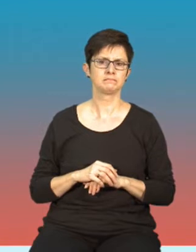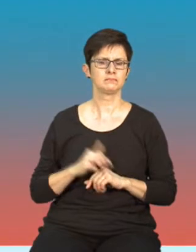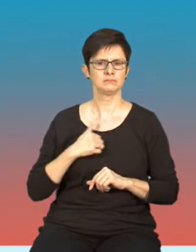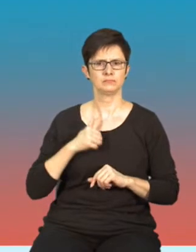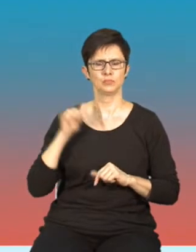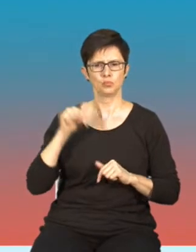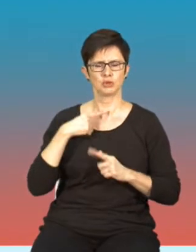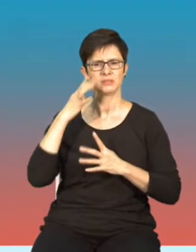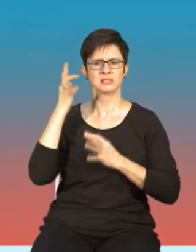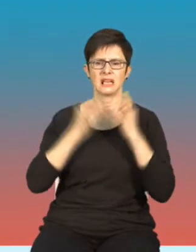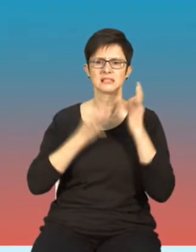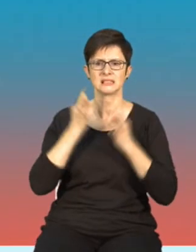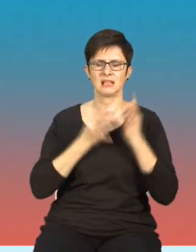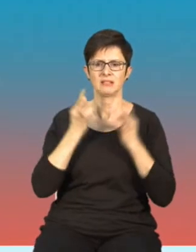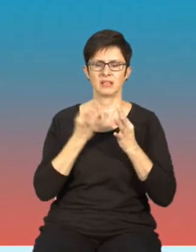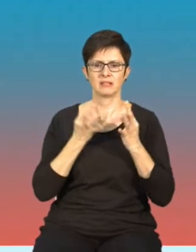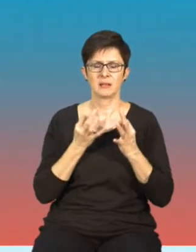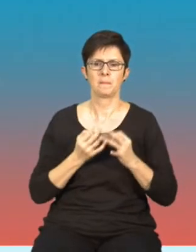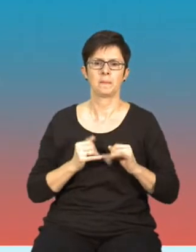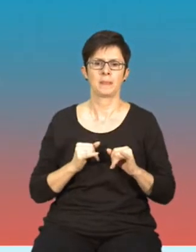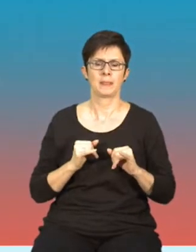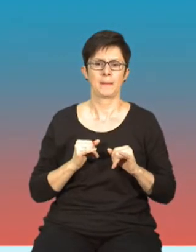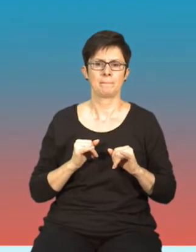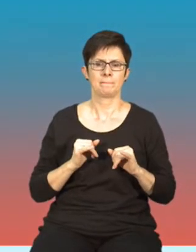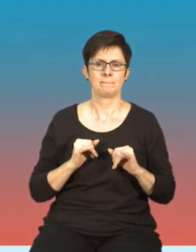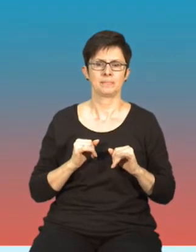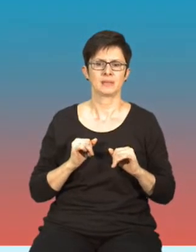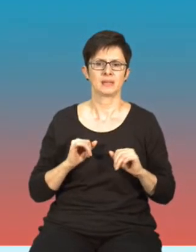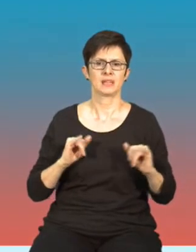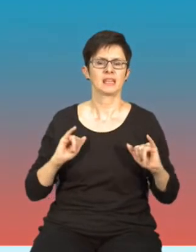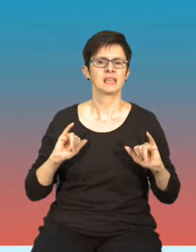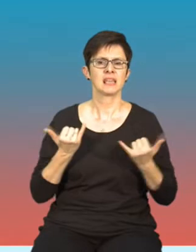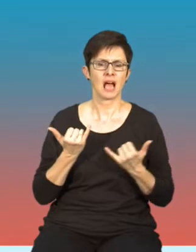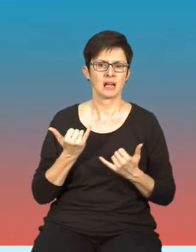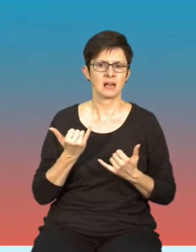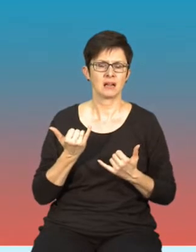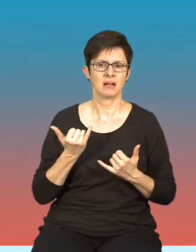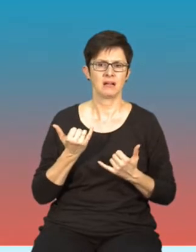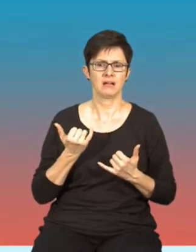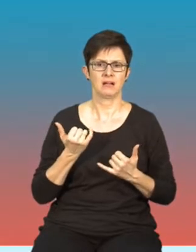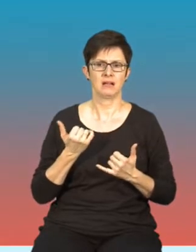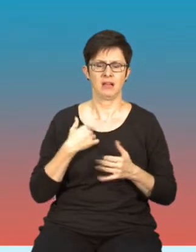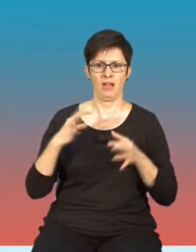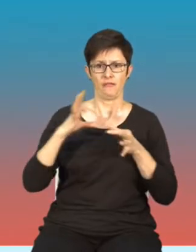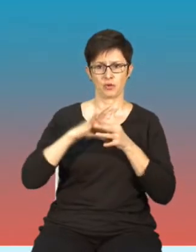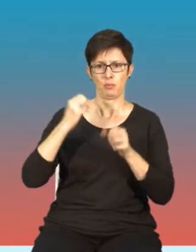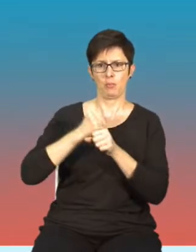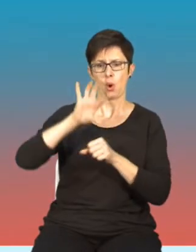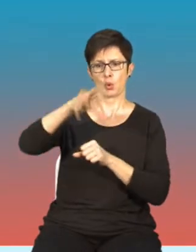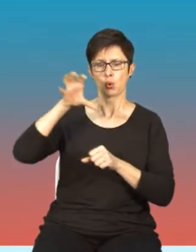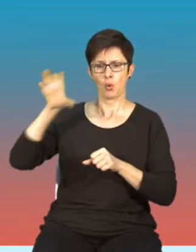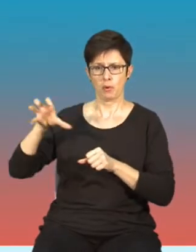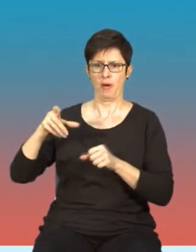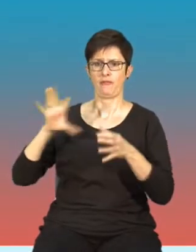w oparciu o jakie czynniki weryfikatorzy współpracujący z jedną, drugą